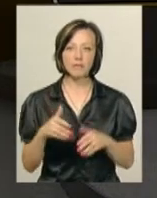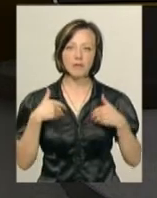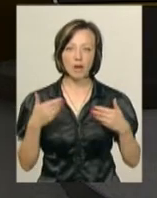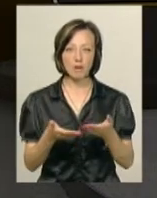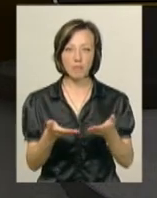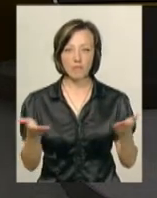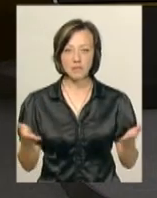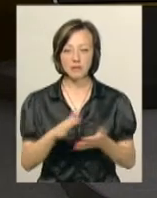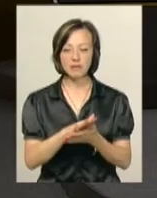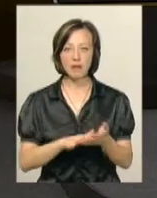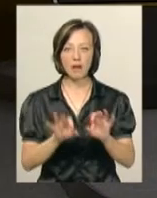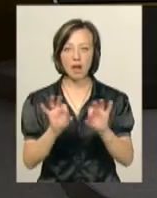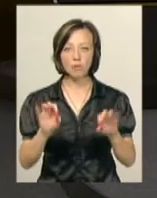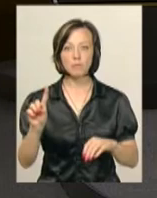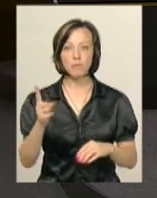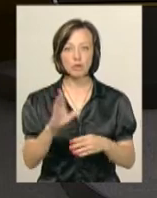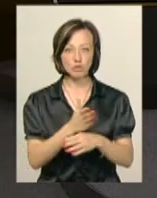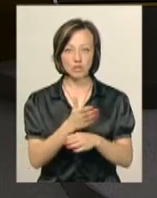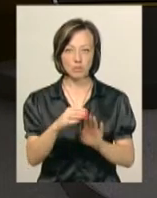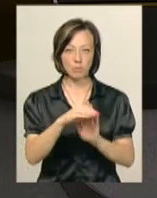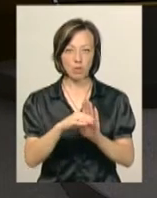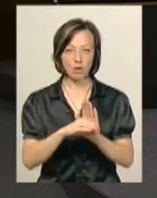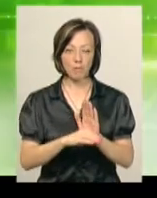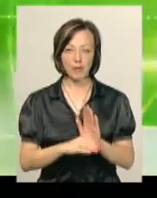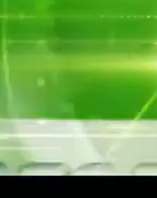вітаємо вас і далі анонс першої частини програми.